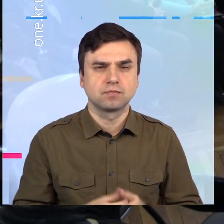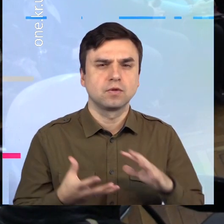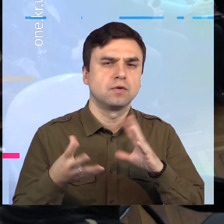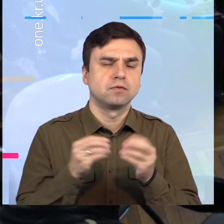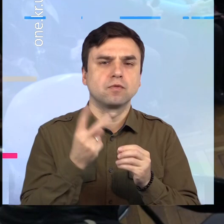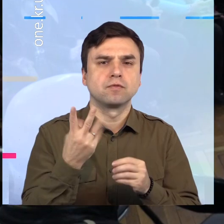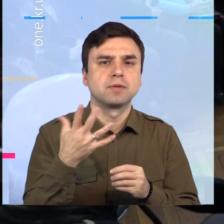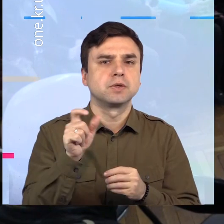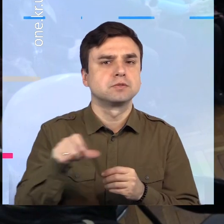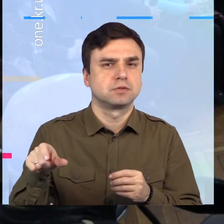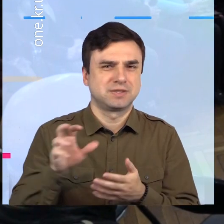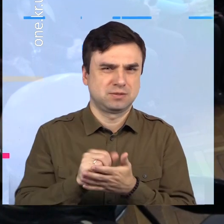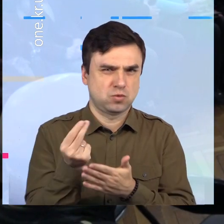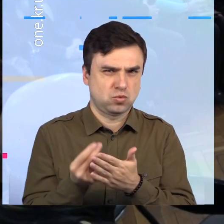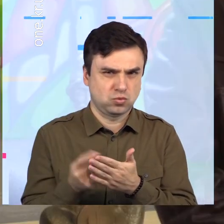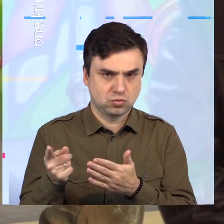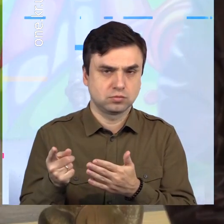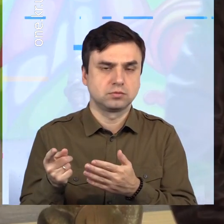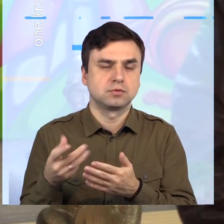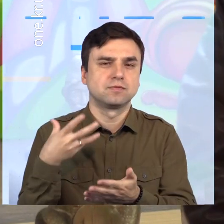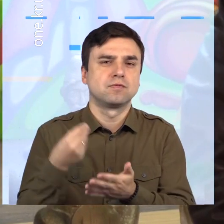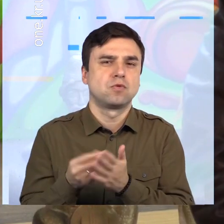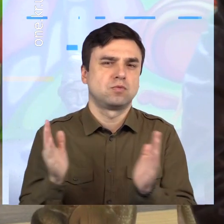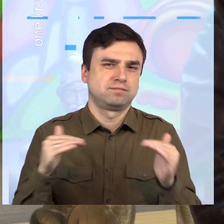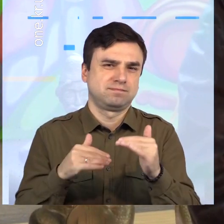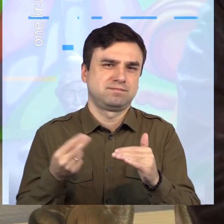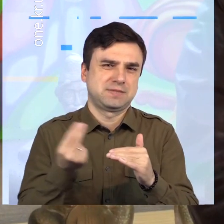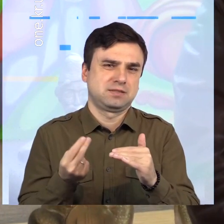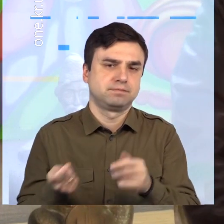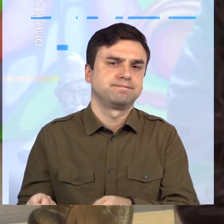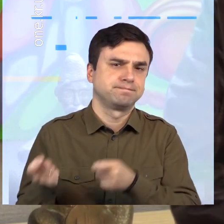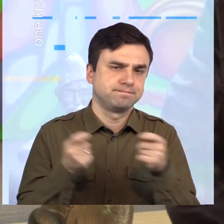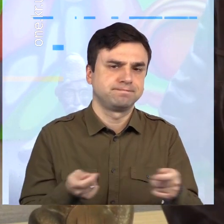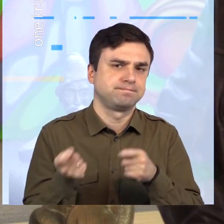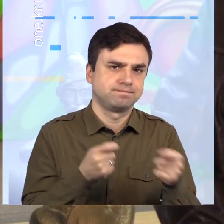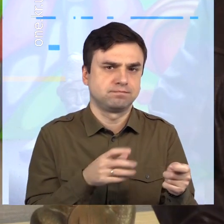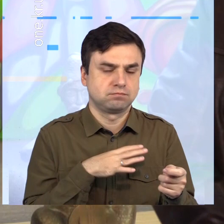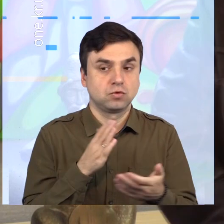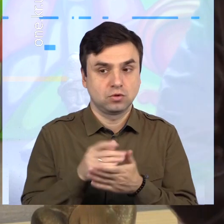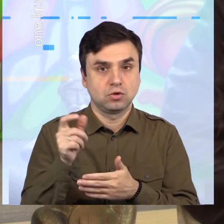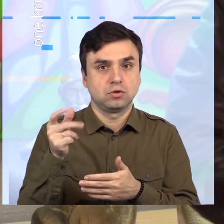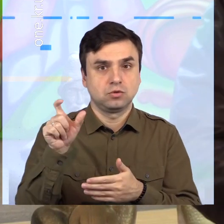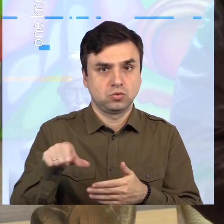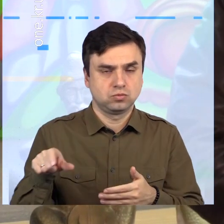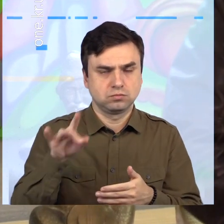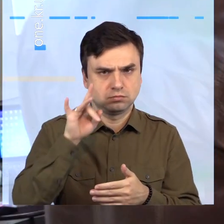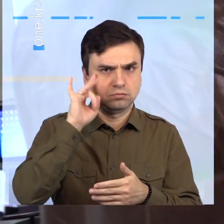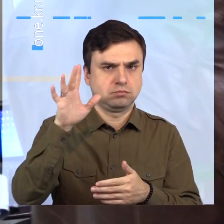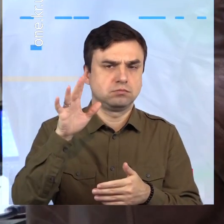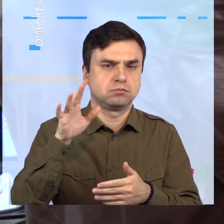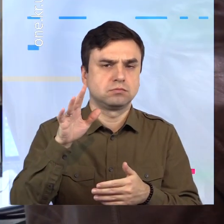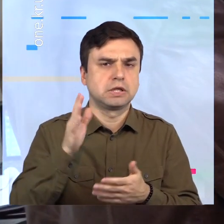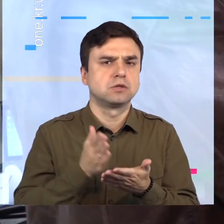презентували 25 криворізьких художників. З-поміж авторів є відомі імена. Заслужений художник України Леонід Давиденко,